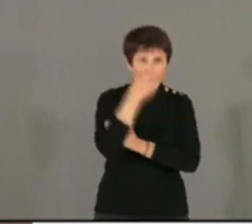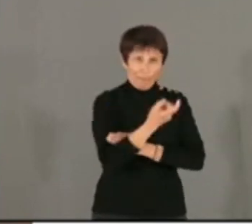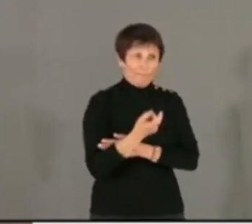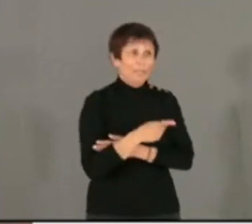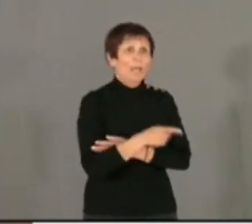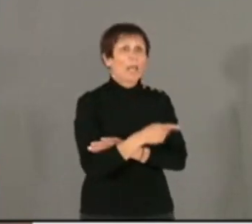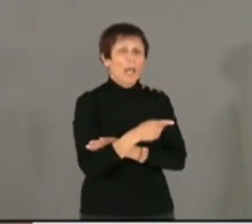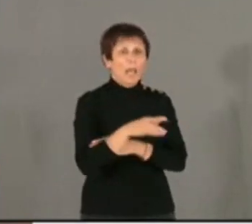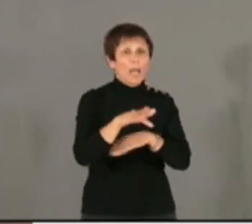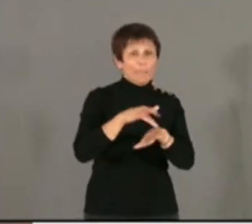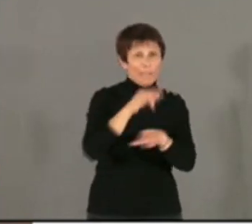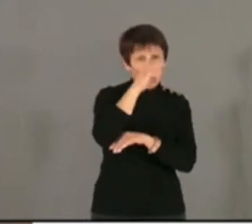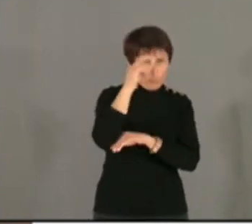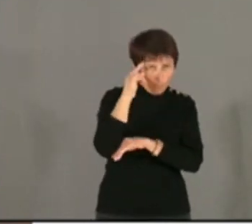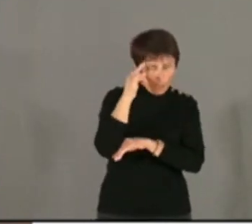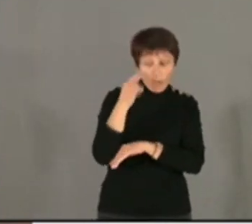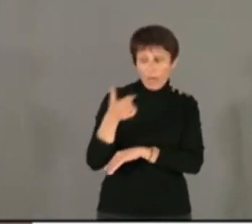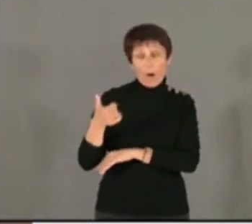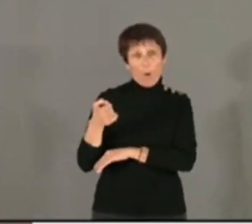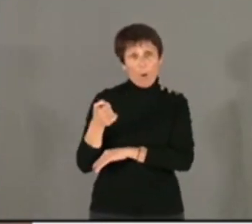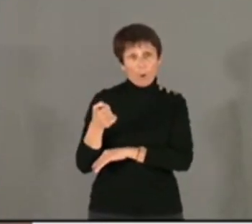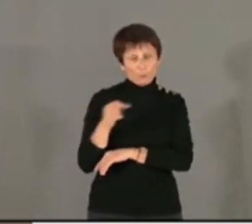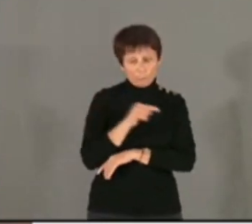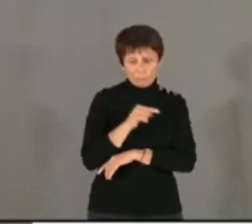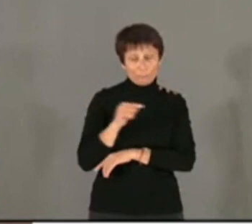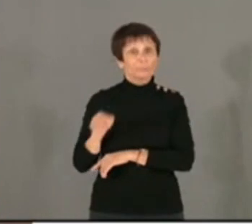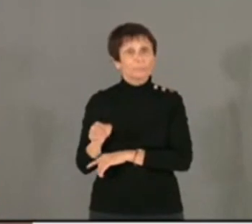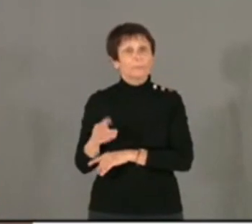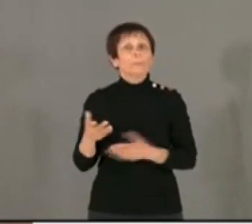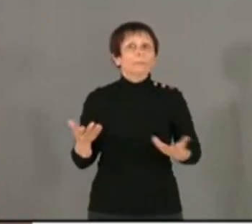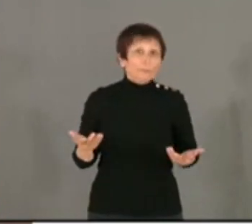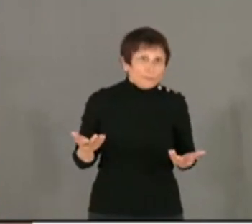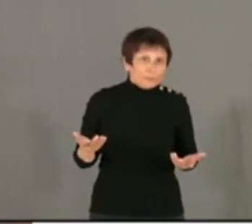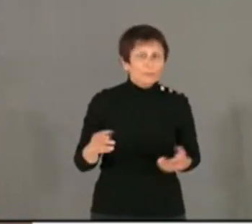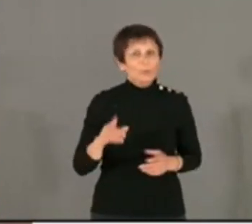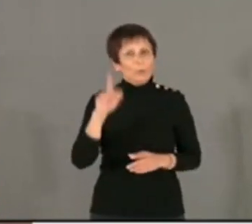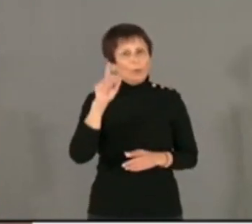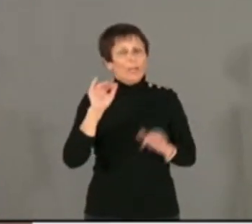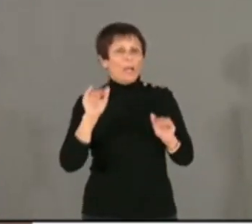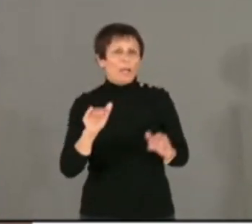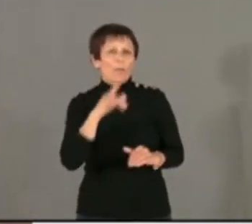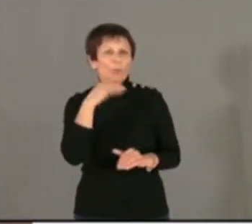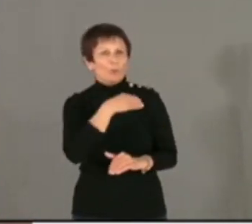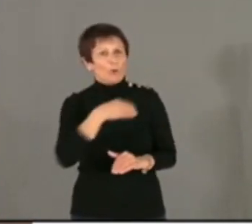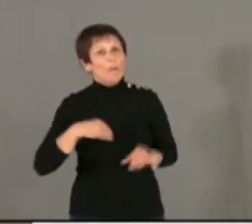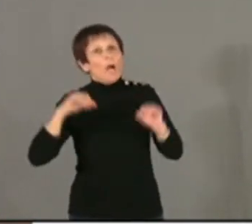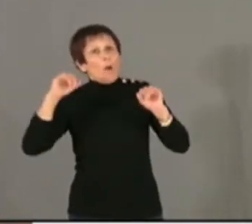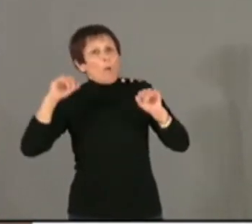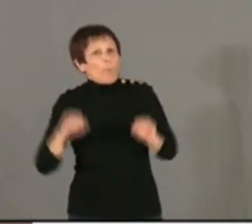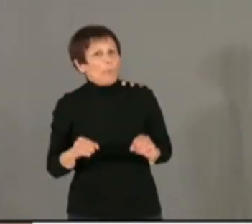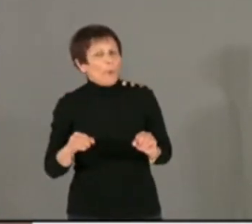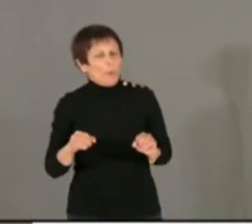étaient les pieds noirs et les Corses. Il serait bon, monsieur le maire, que vous puissiez